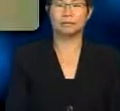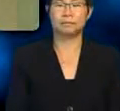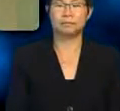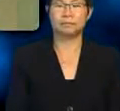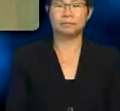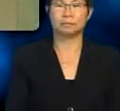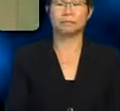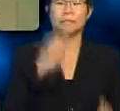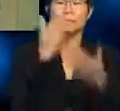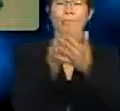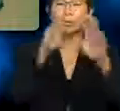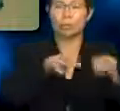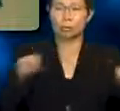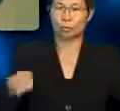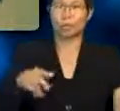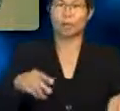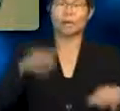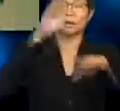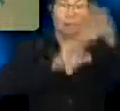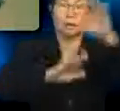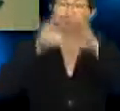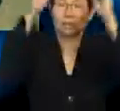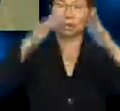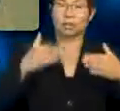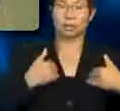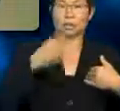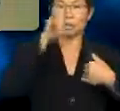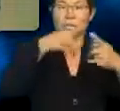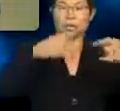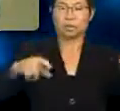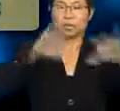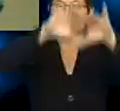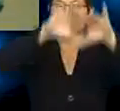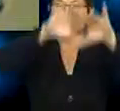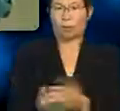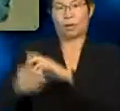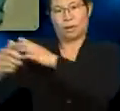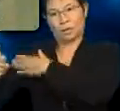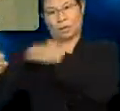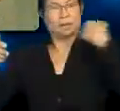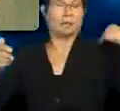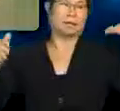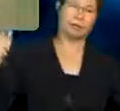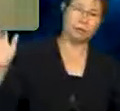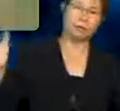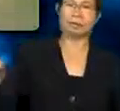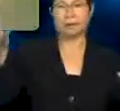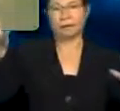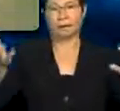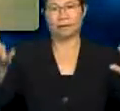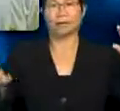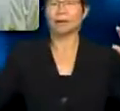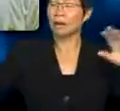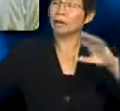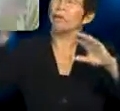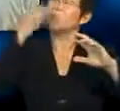Baik, murid-murid. Di tangan Cikgu ada dua jenis bola. Di kanan dan kiri. Di kanan Cikgu warna apa, murid